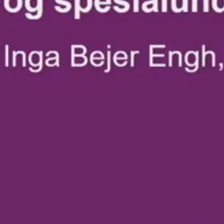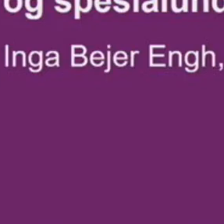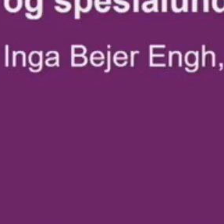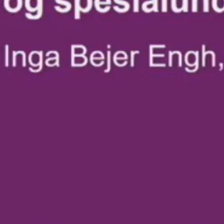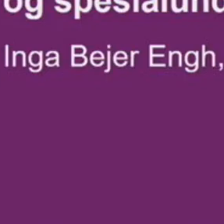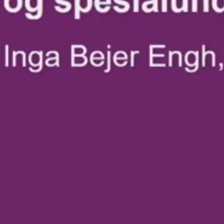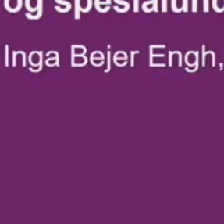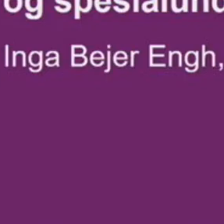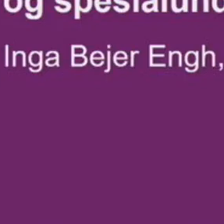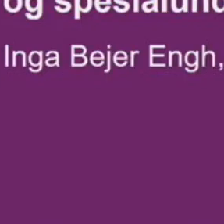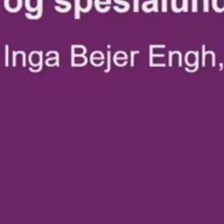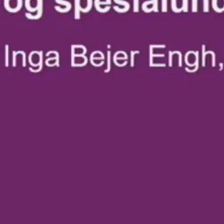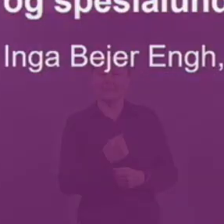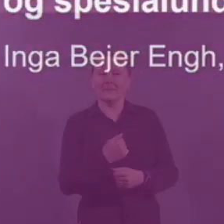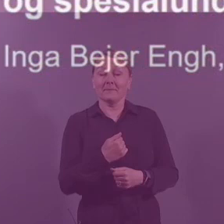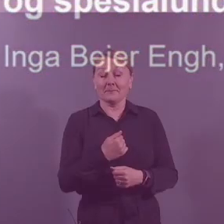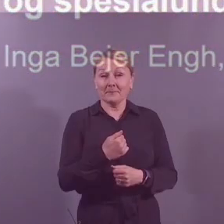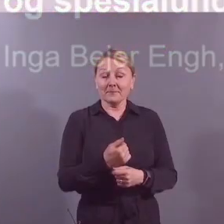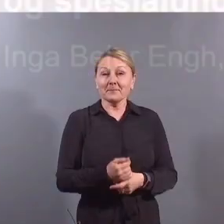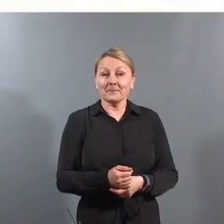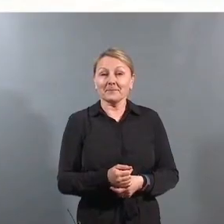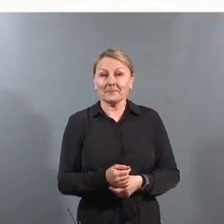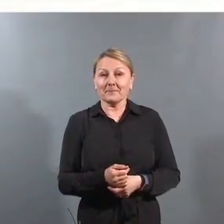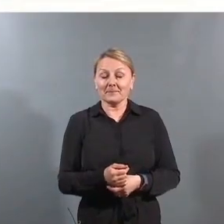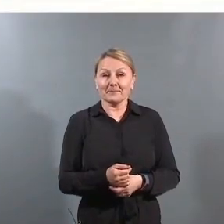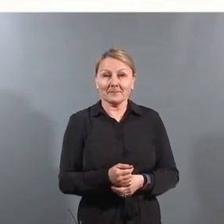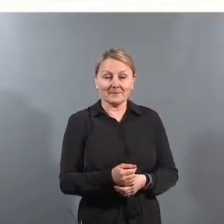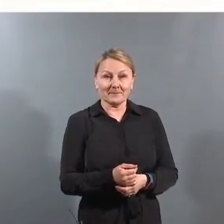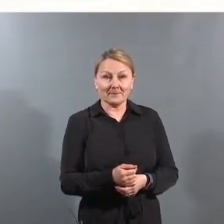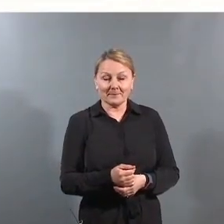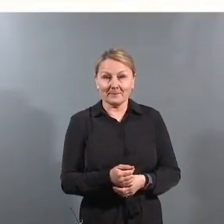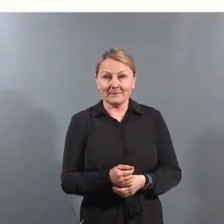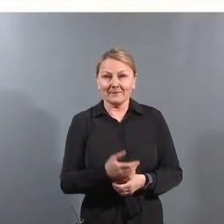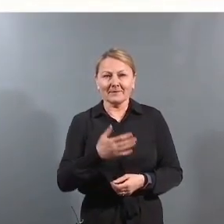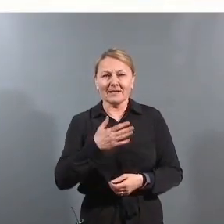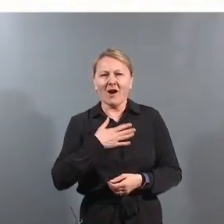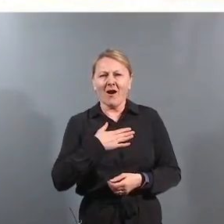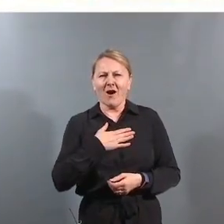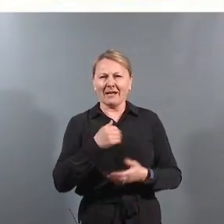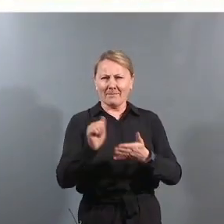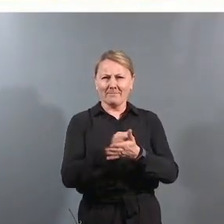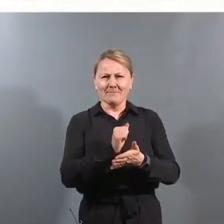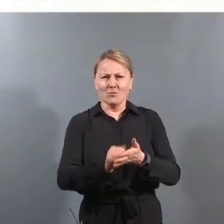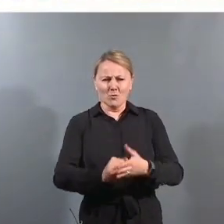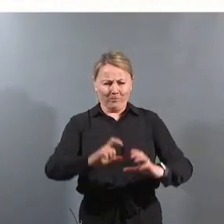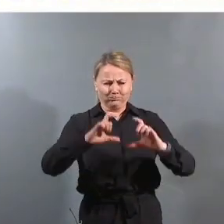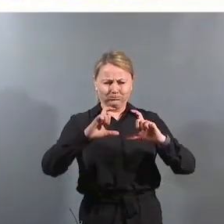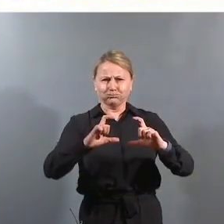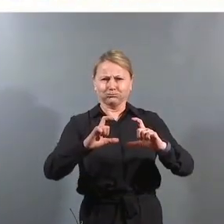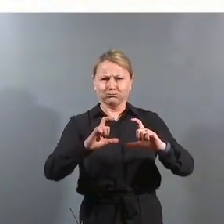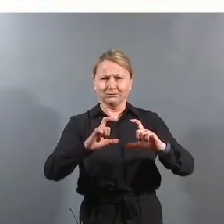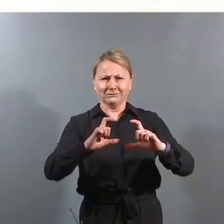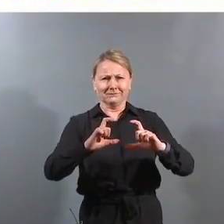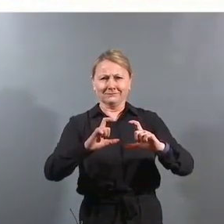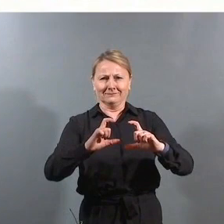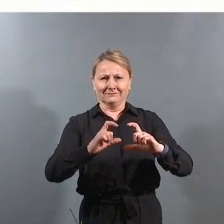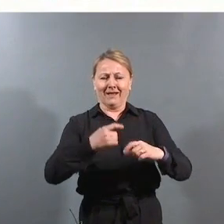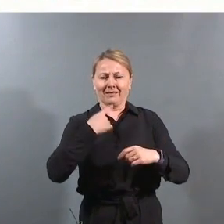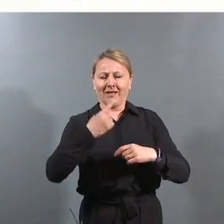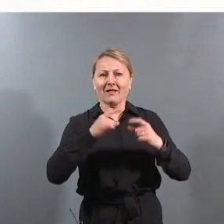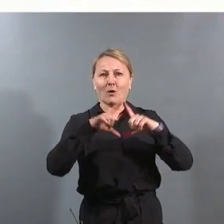Takk for invitasjonen. Jeg har en murstein av tallekort, og så har jeg en halvtime.